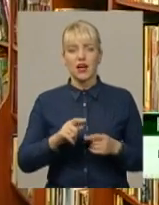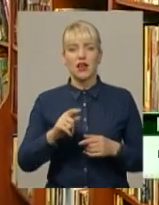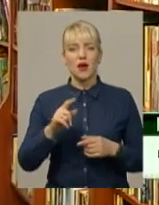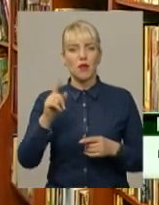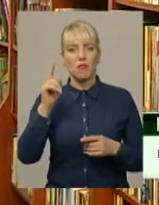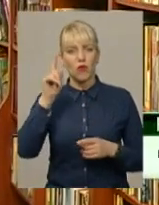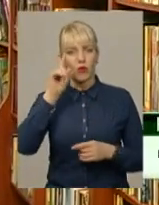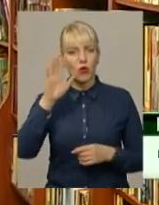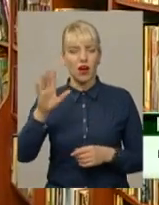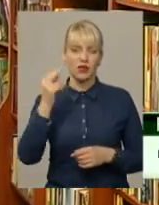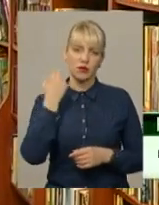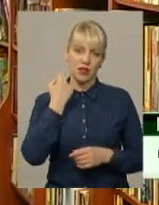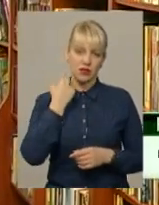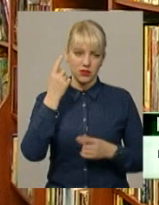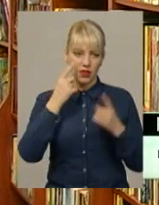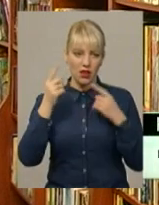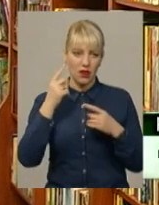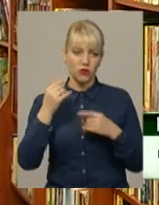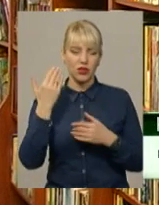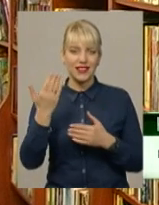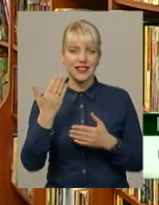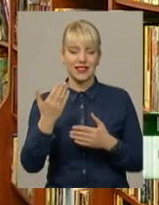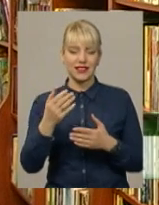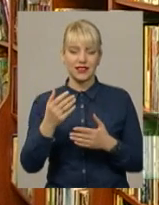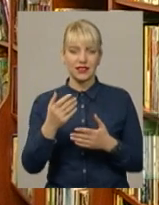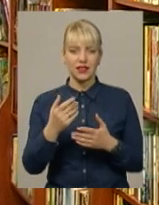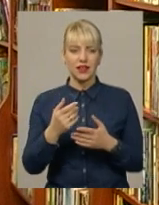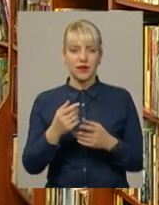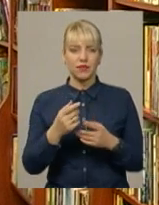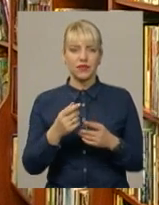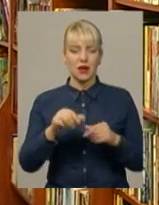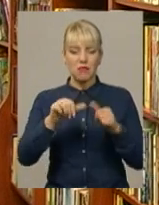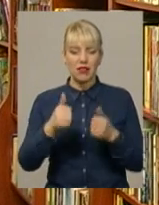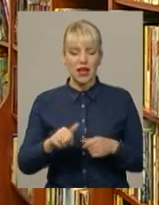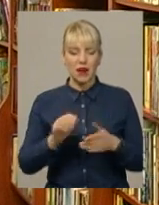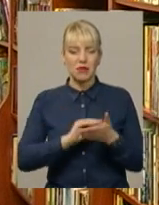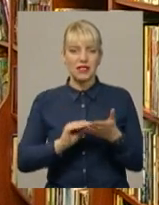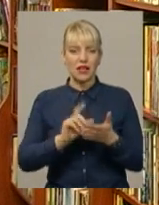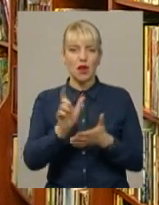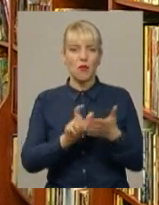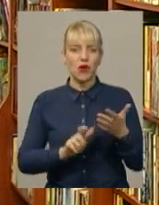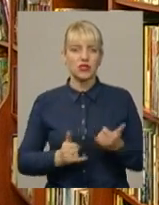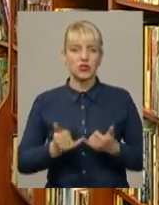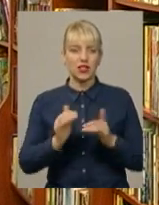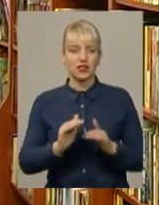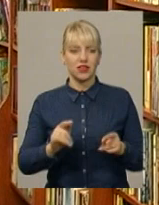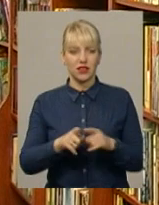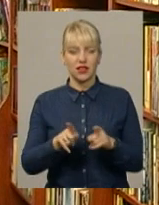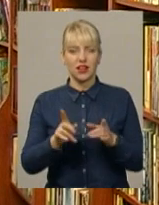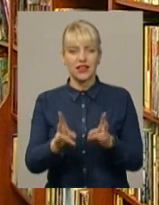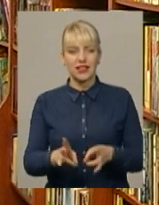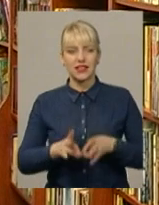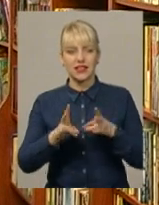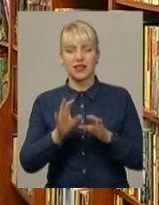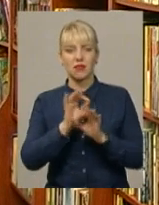авторка і її манера писати поезію для дітей дуже якась така дідна,